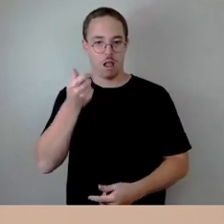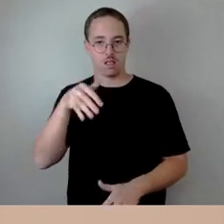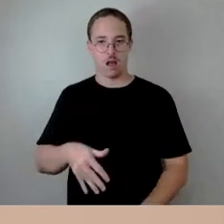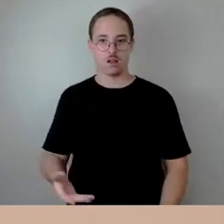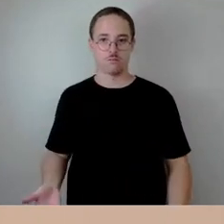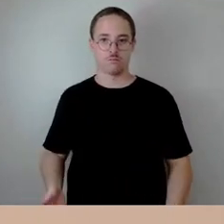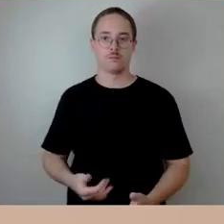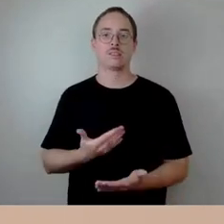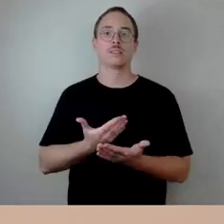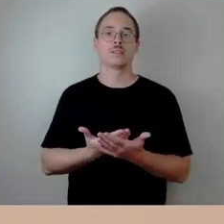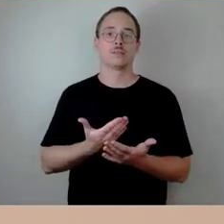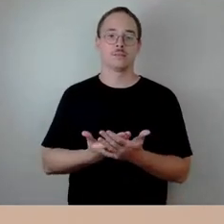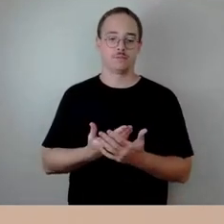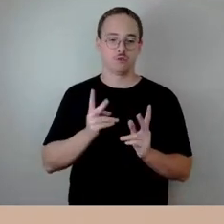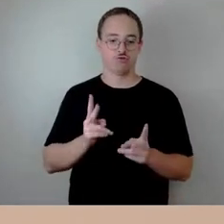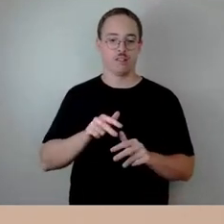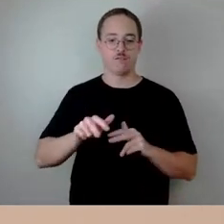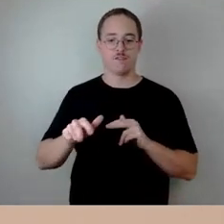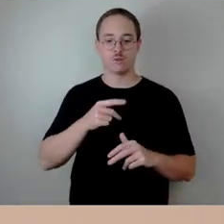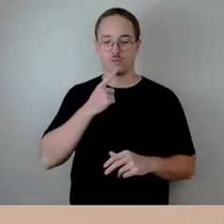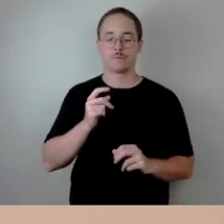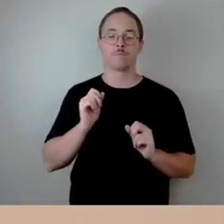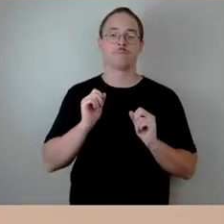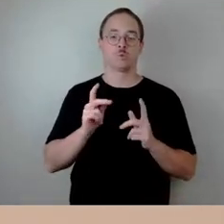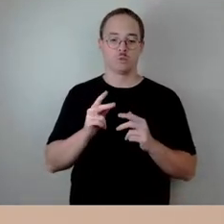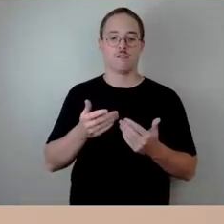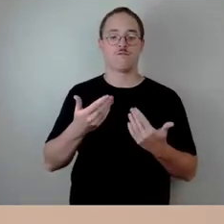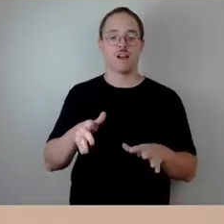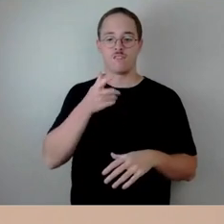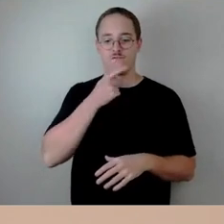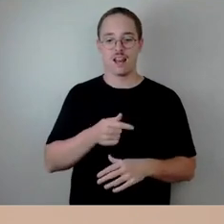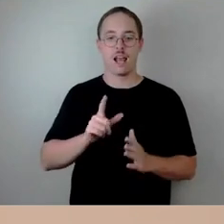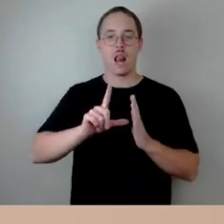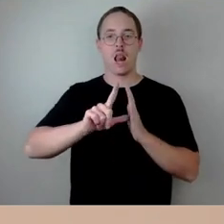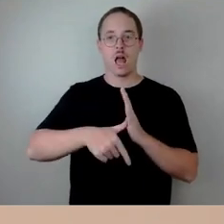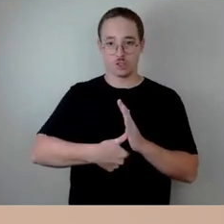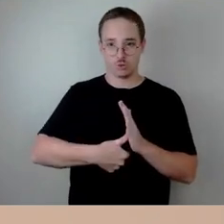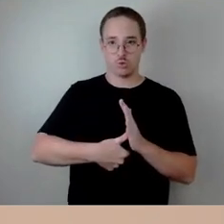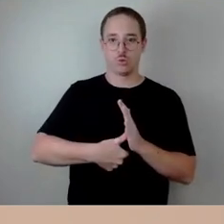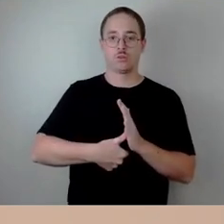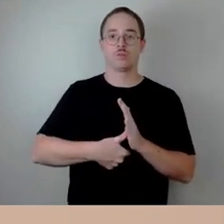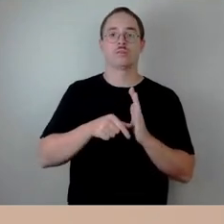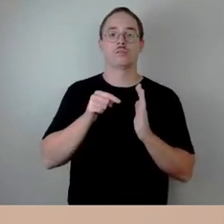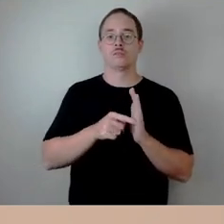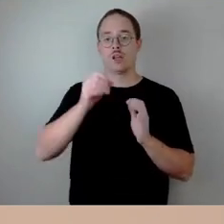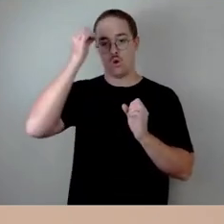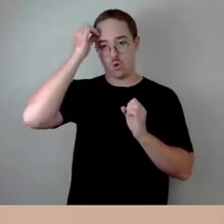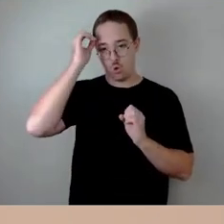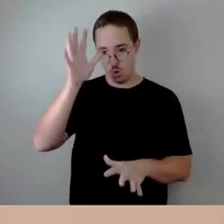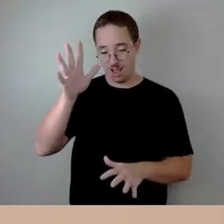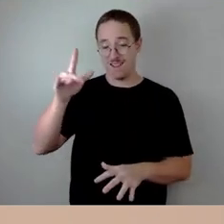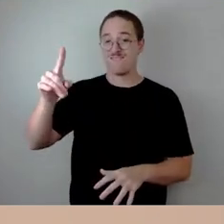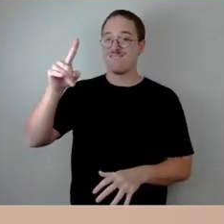diese freiwillige Leistung vorbehaltlich ihrer Zustimmung zu kündigen, mit der Option